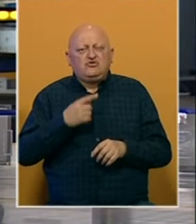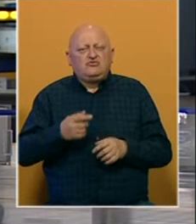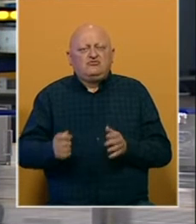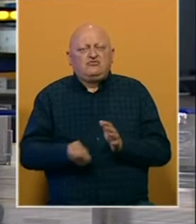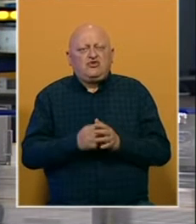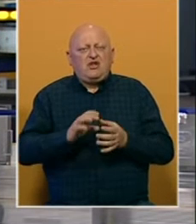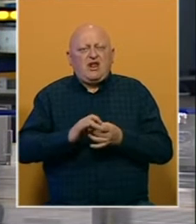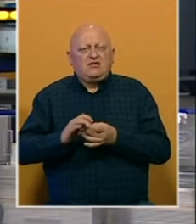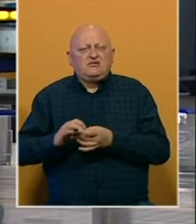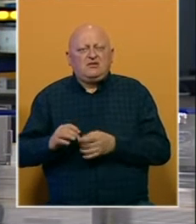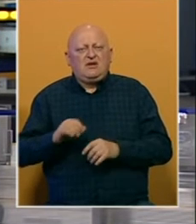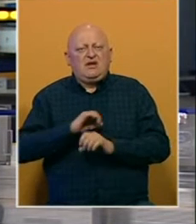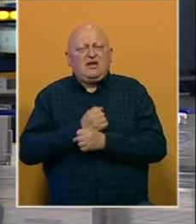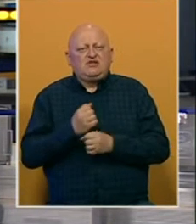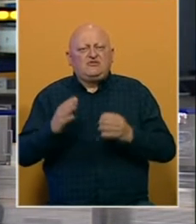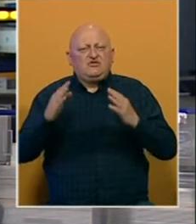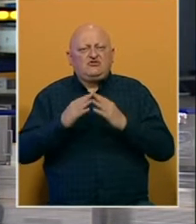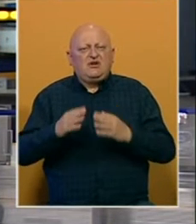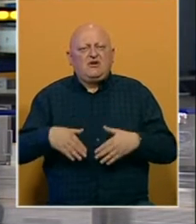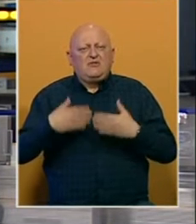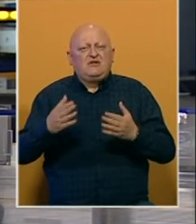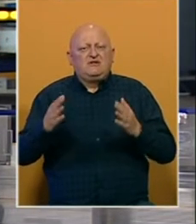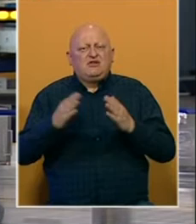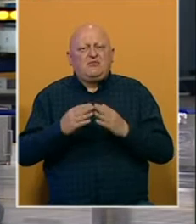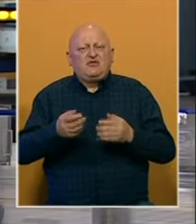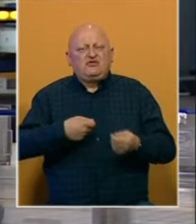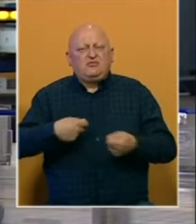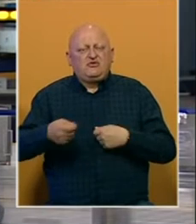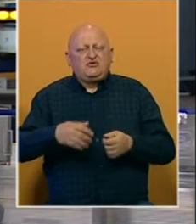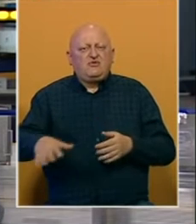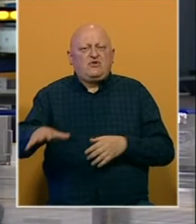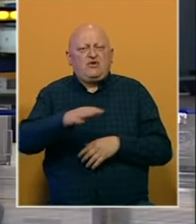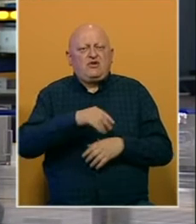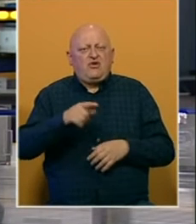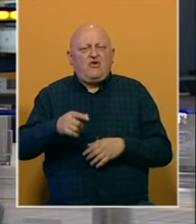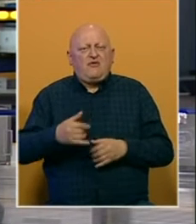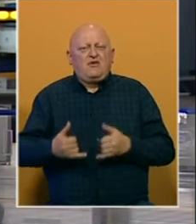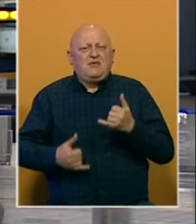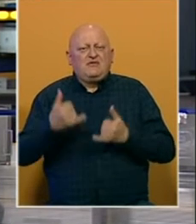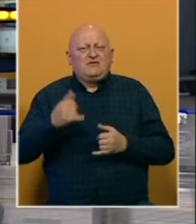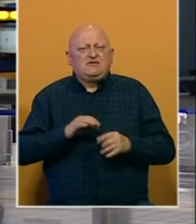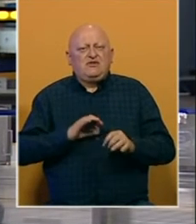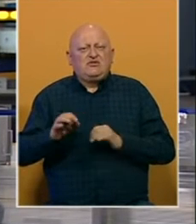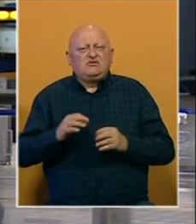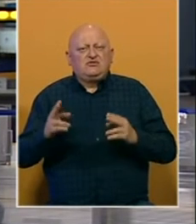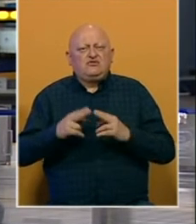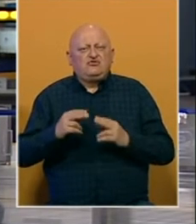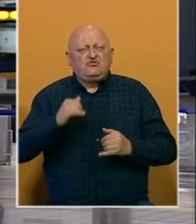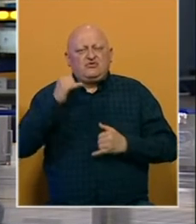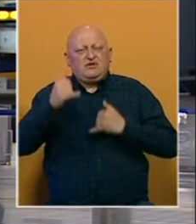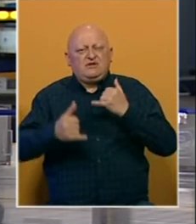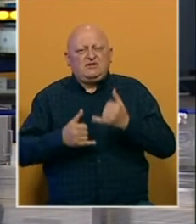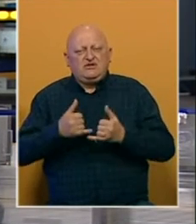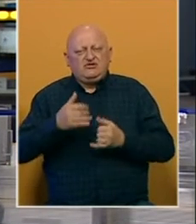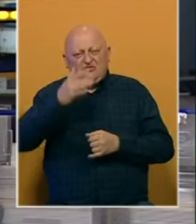prodajni lanac pod nazivom Hercegovačka kuća plasira domaće proizvode u reki. Ova manifestacija se organizuje u